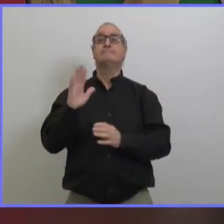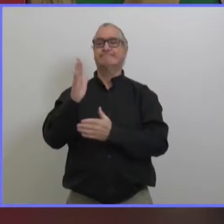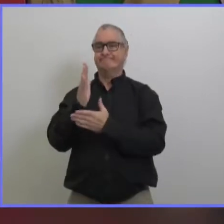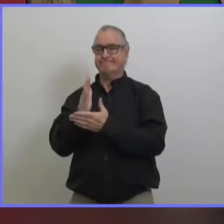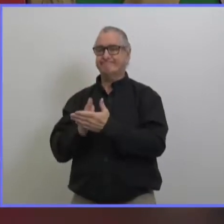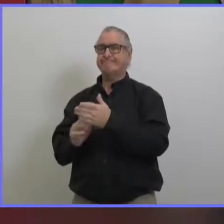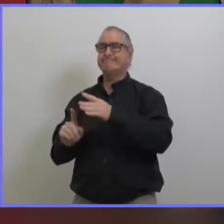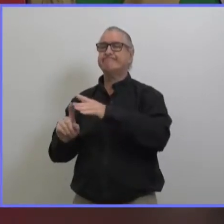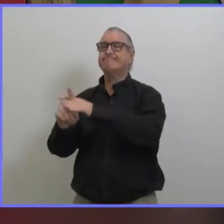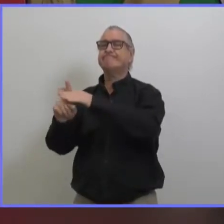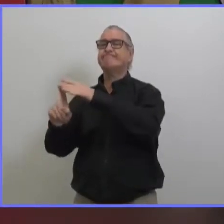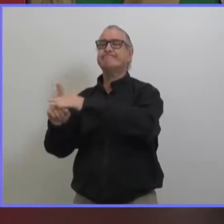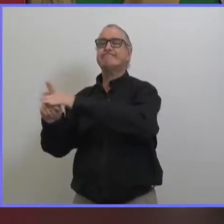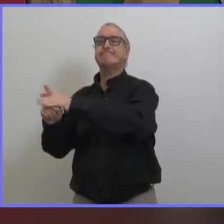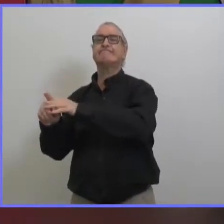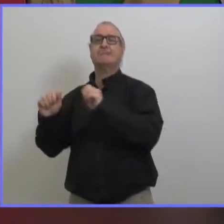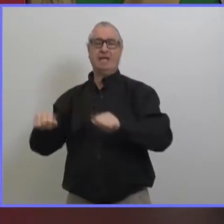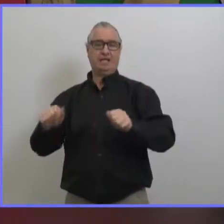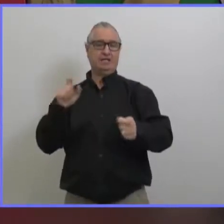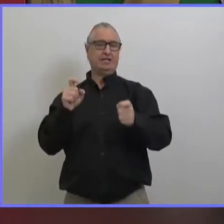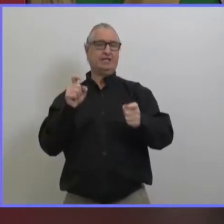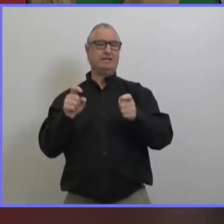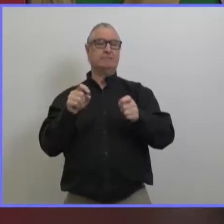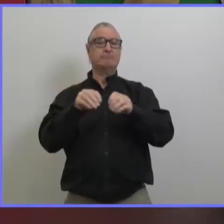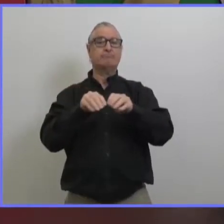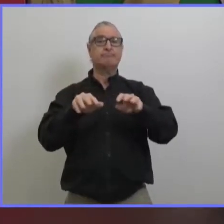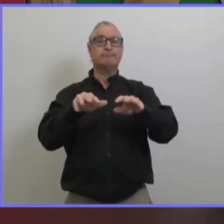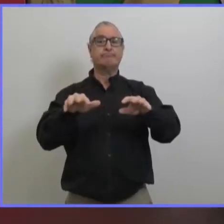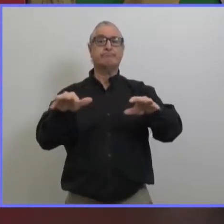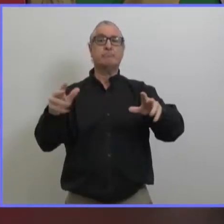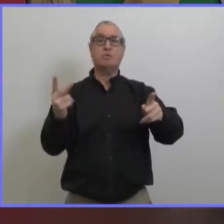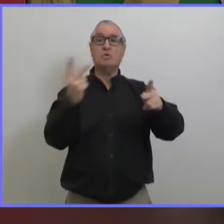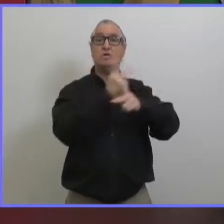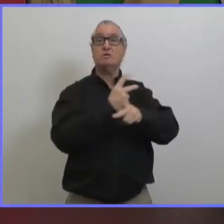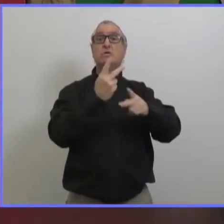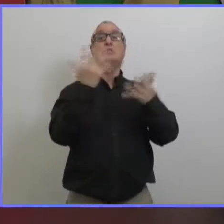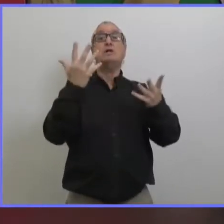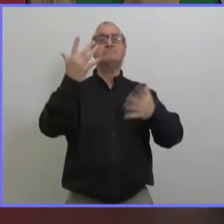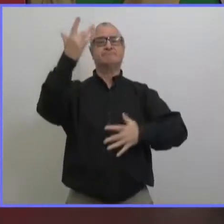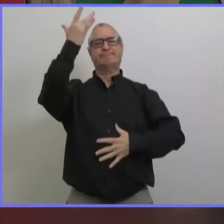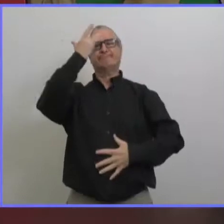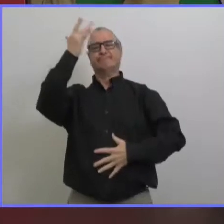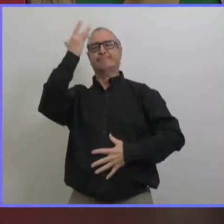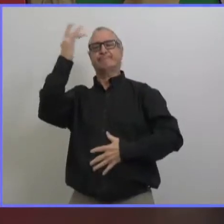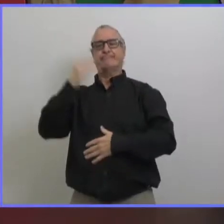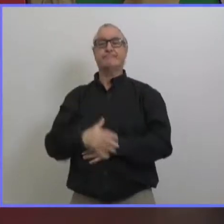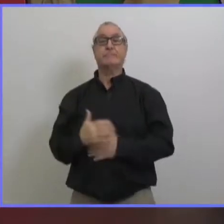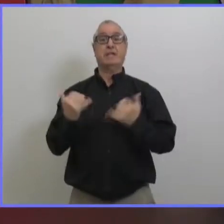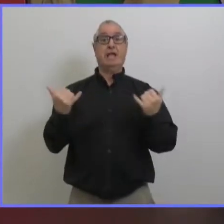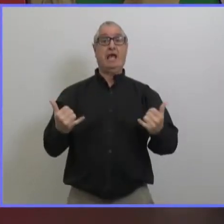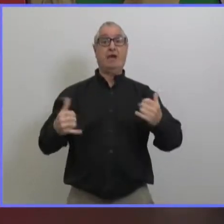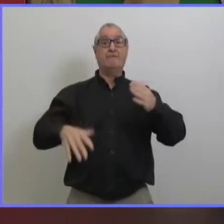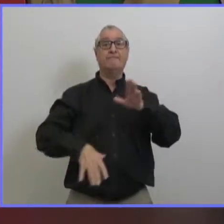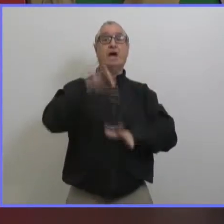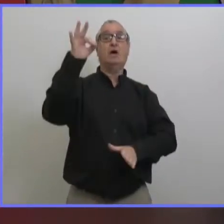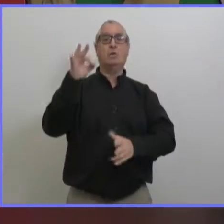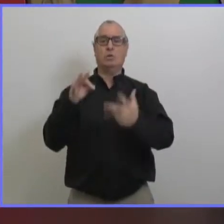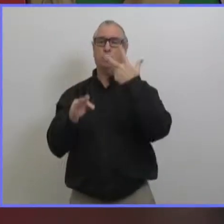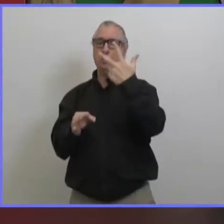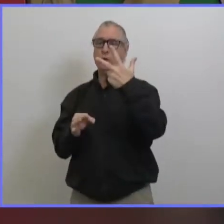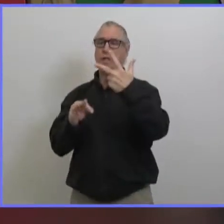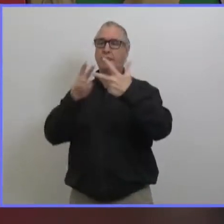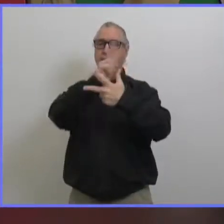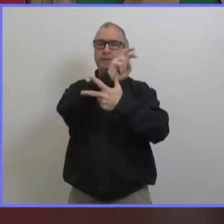une maladie encore plus grave c'est ce qu'on appelle des variants préoccupant à l'heure actuelle il y a trois variants